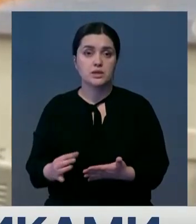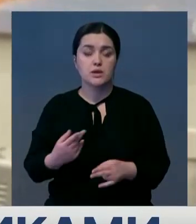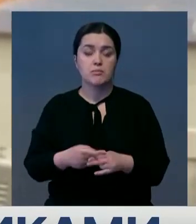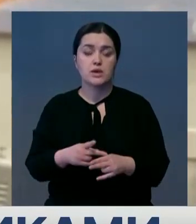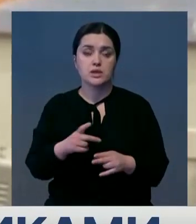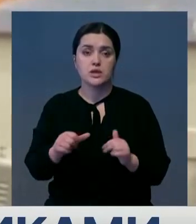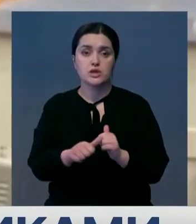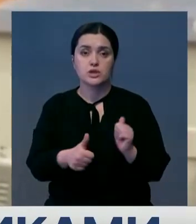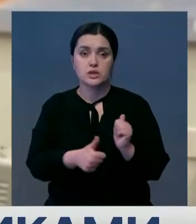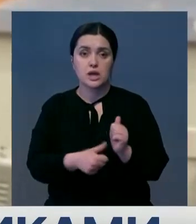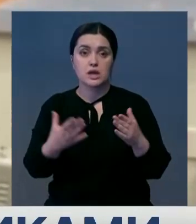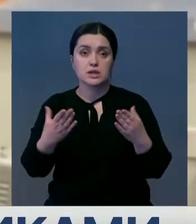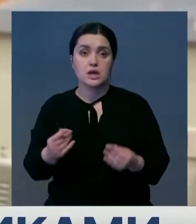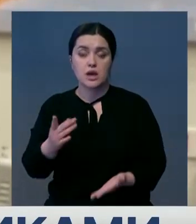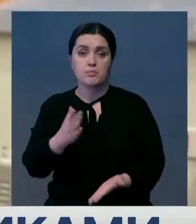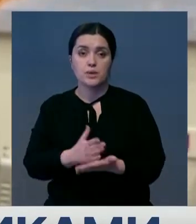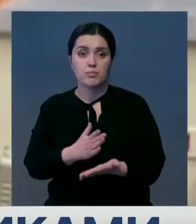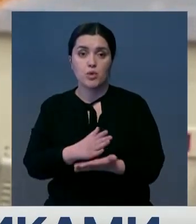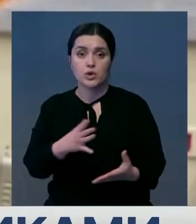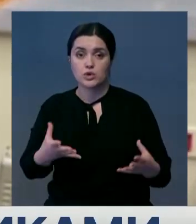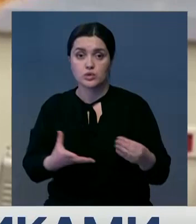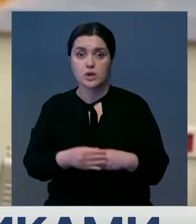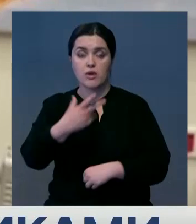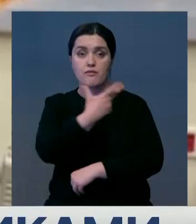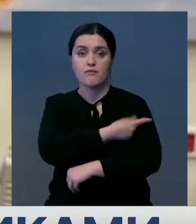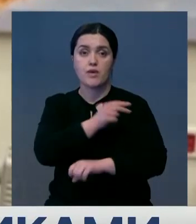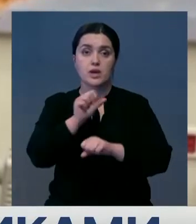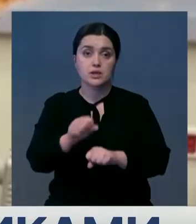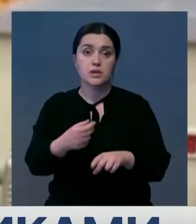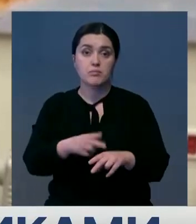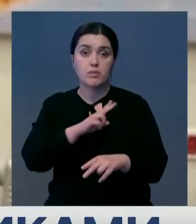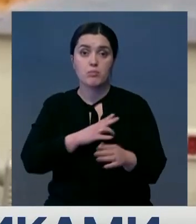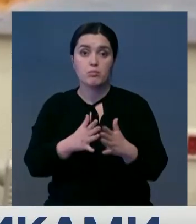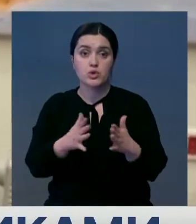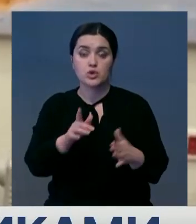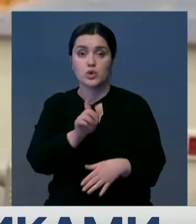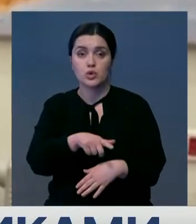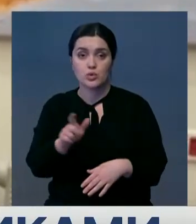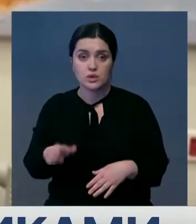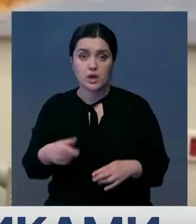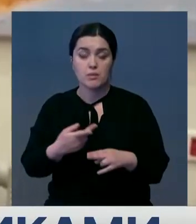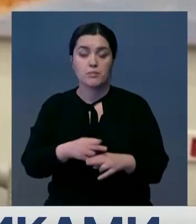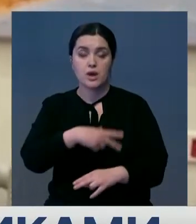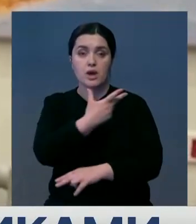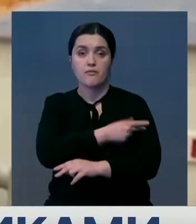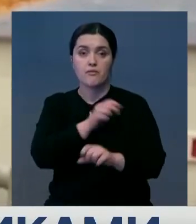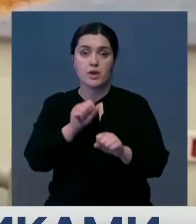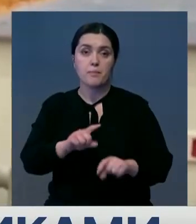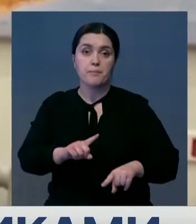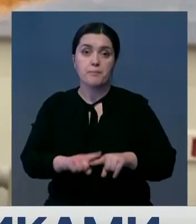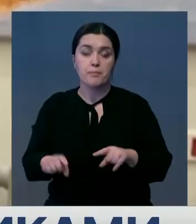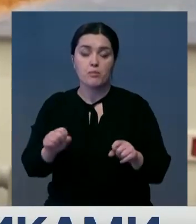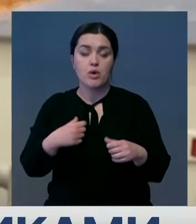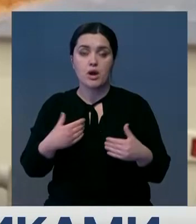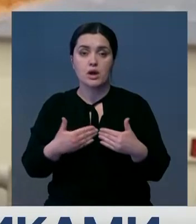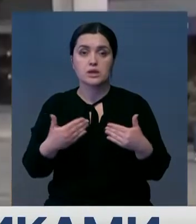16 дней. Это прямой результат вакцинации. Это работает. Чем больше людей пройдет вакцинацию, тем быстрее мы сможем открыть